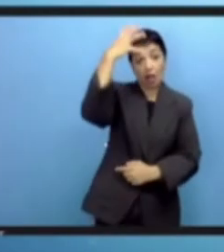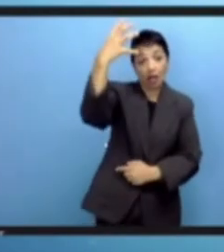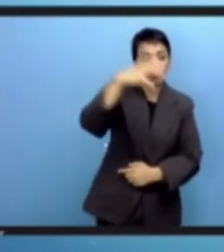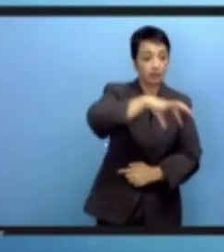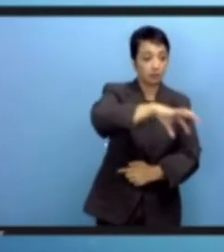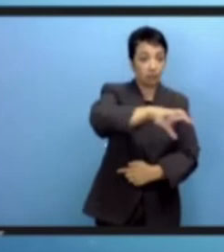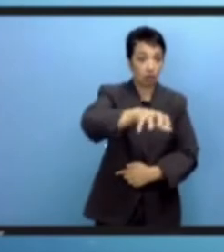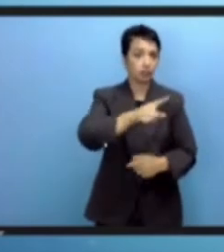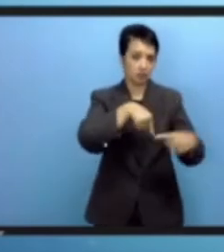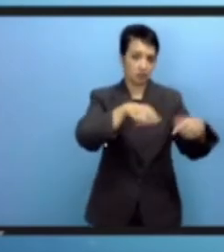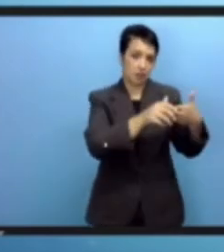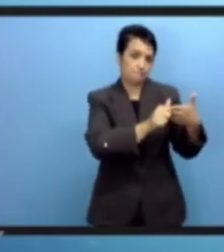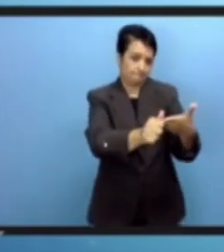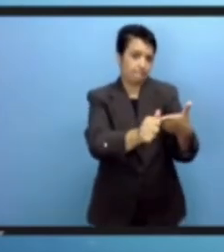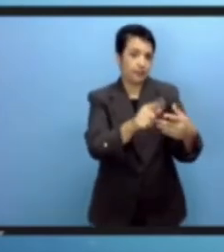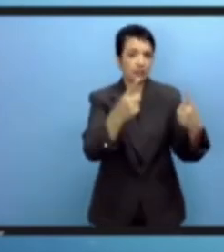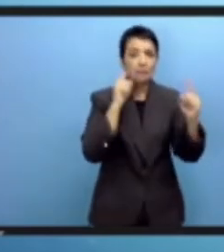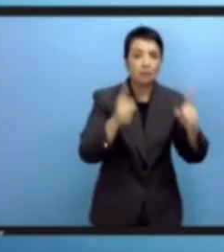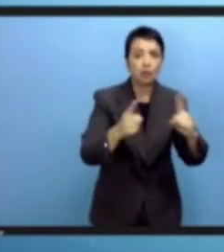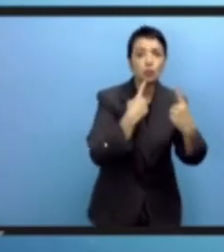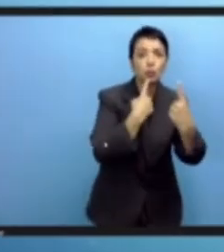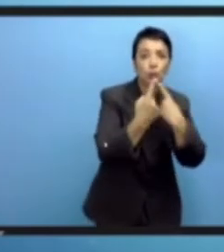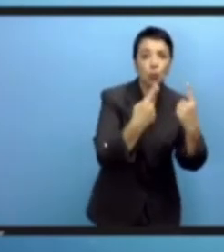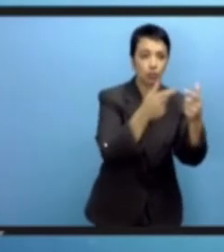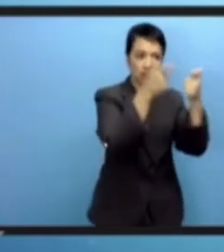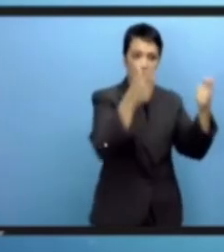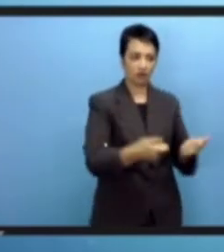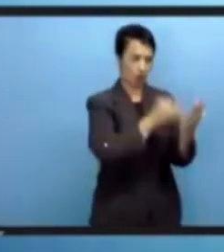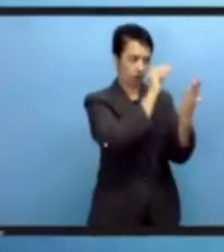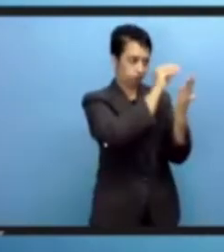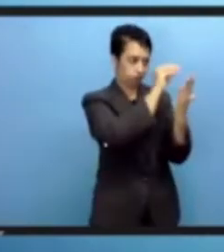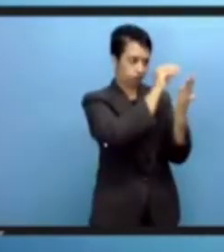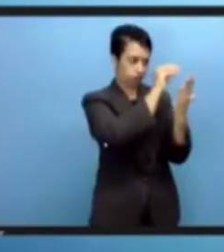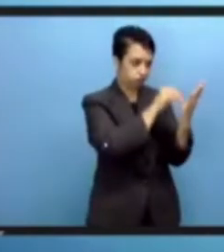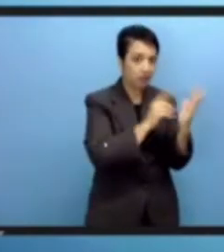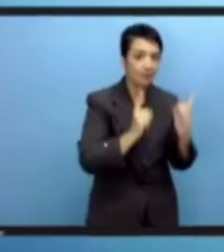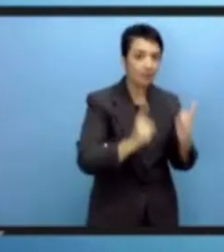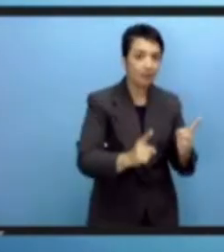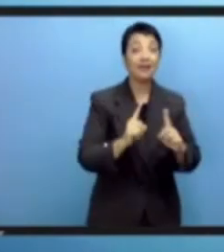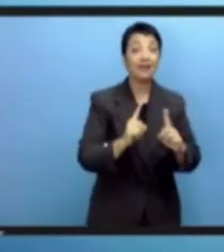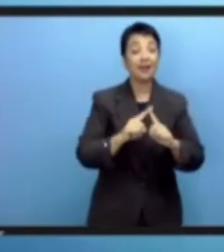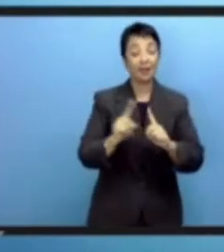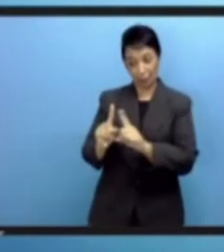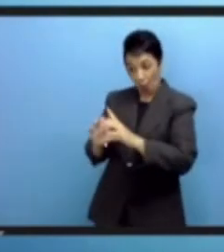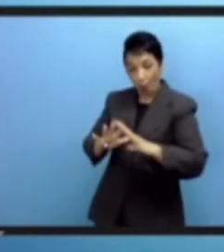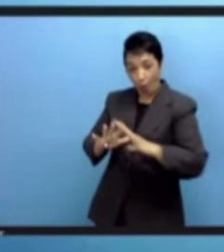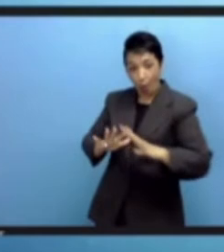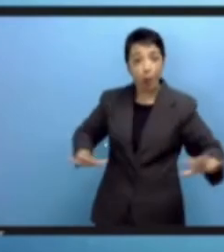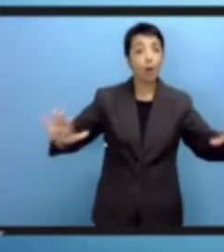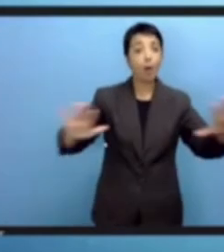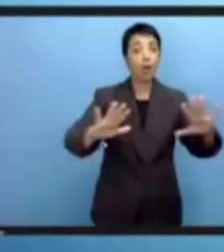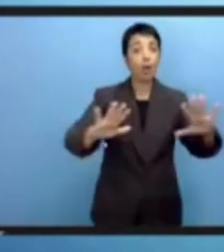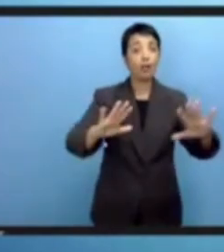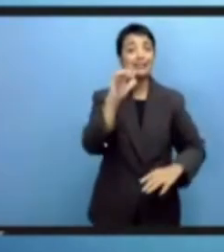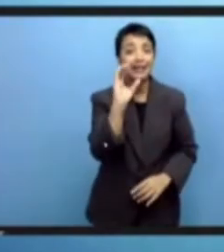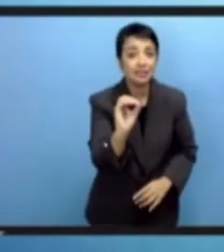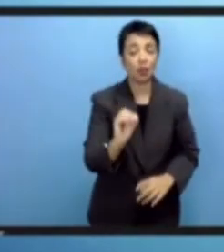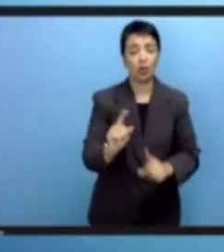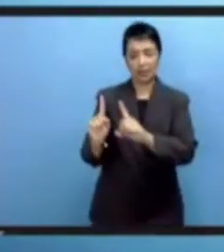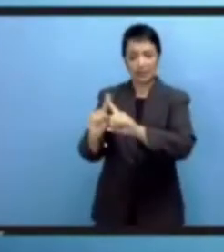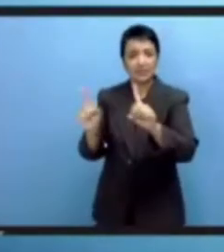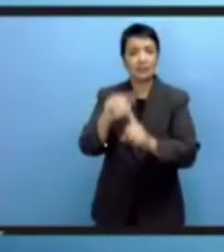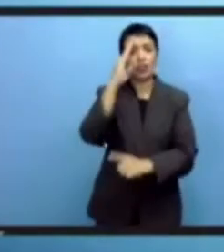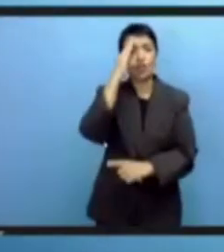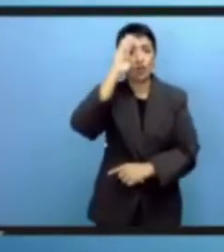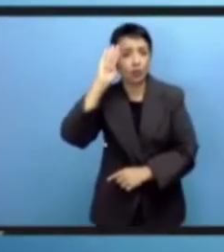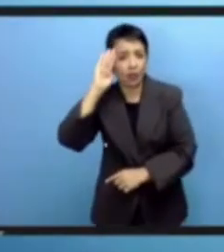هذه العملية التي سوف تؤدي في عام 2024 إلى اعتماد ميثاق رقمي عالمي هي